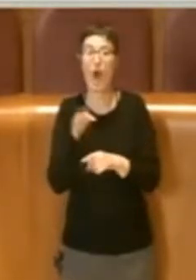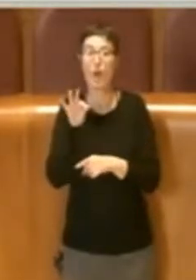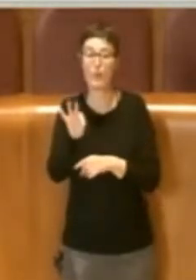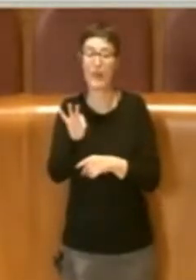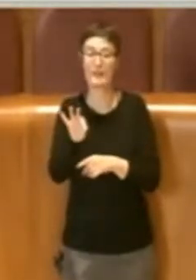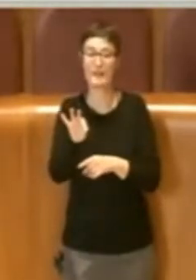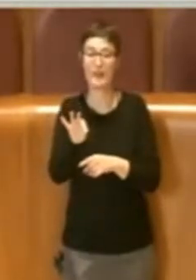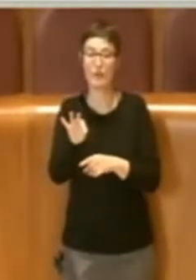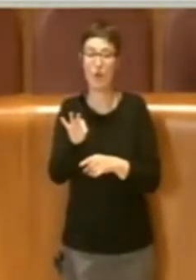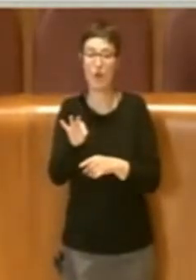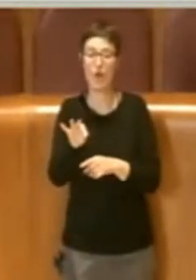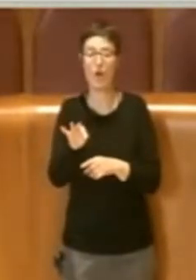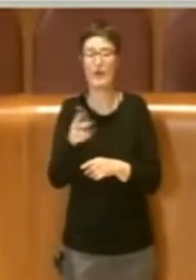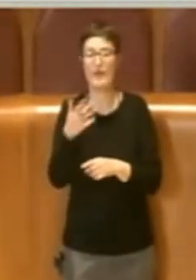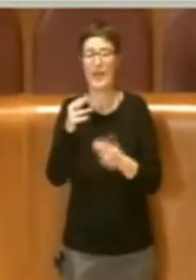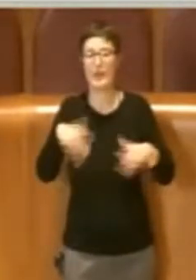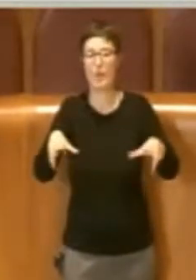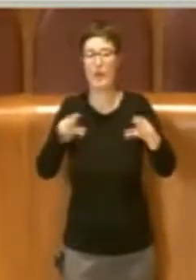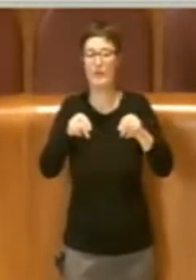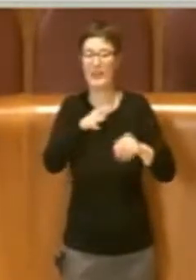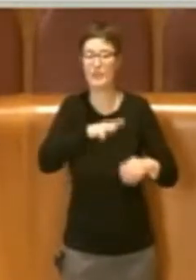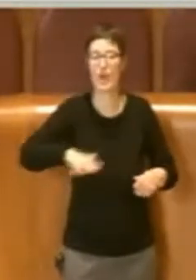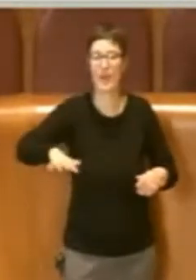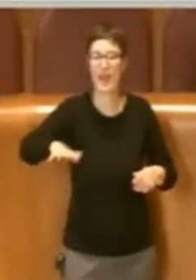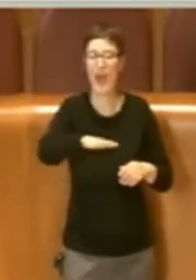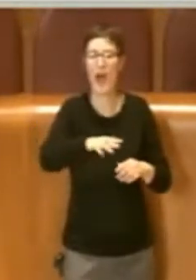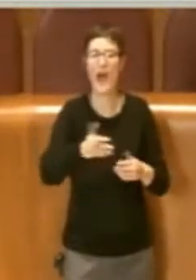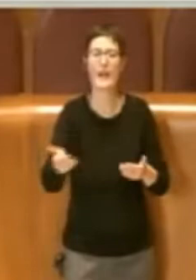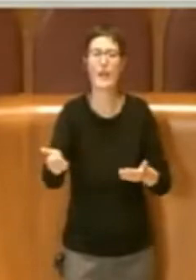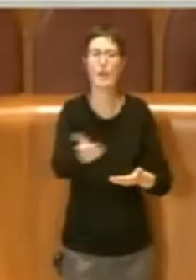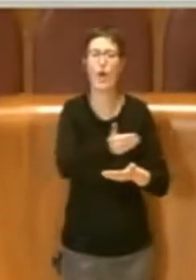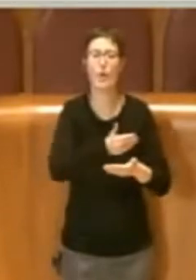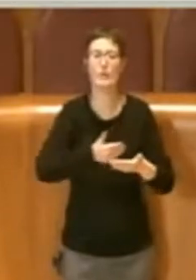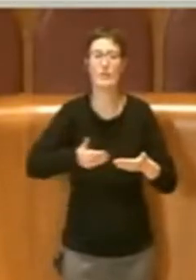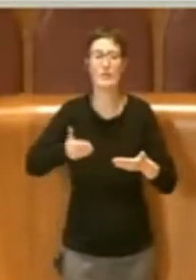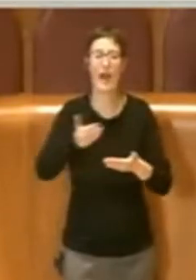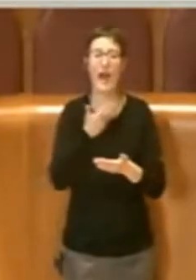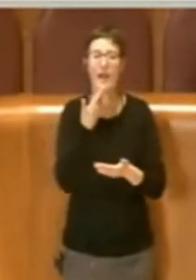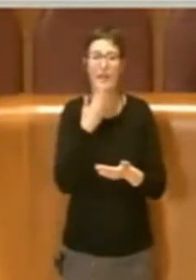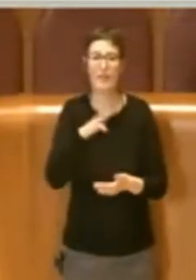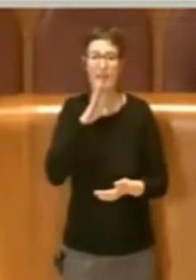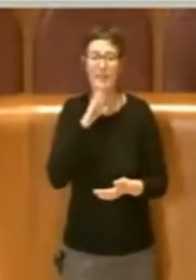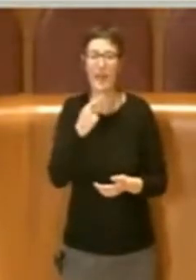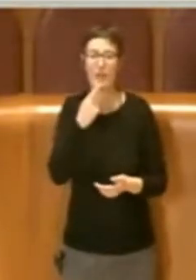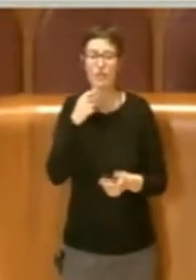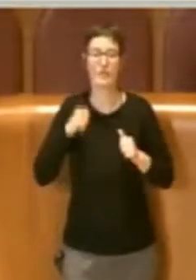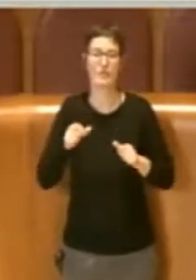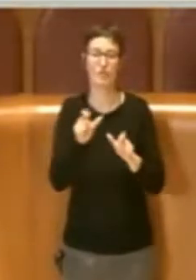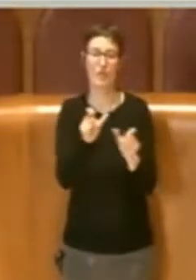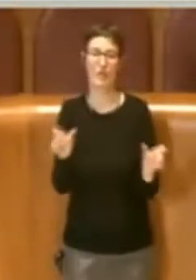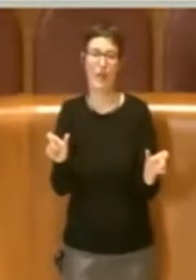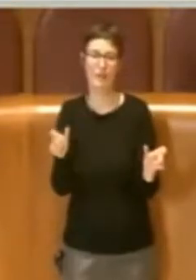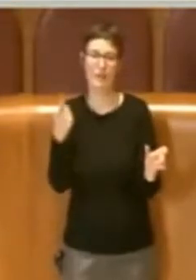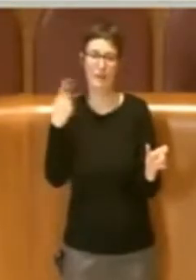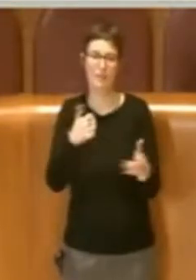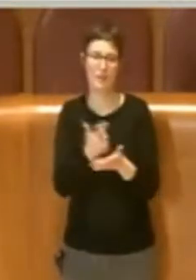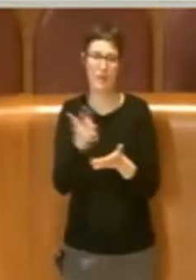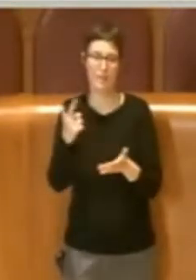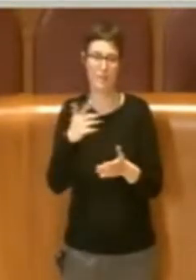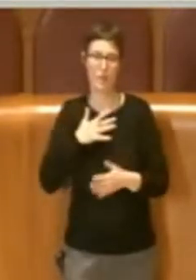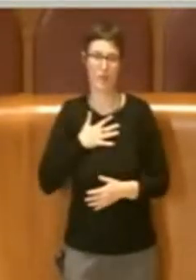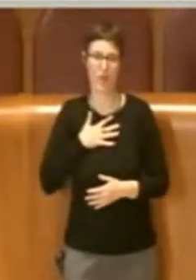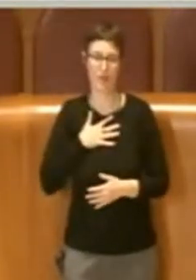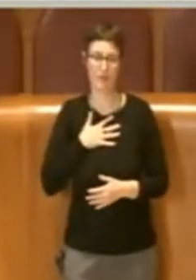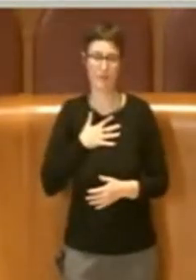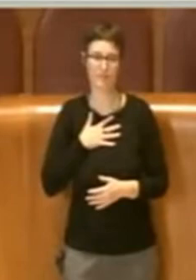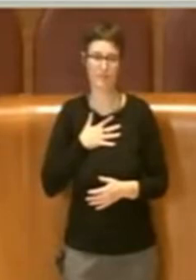riqualificazione totale di quelle aree a vantaggio esclusivo dei cittadini. Questo per noi è la cosa importante. Poi,